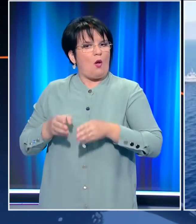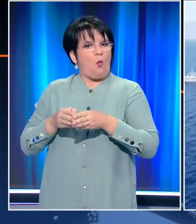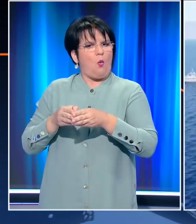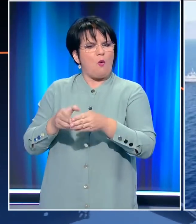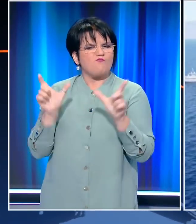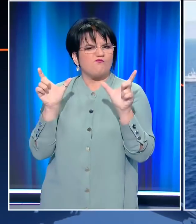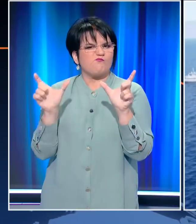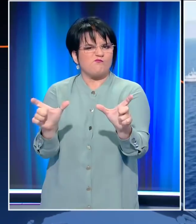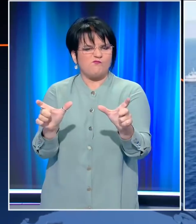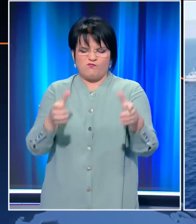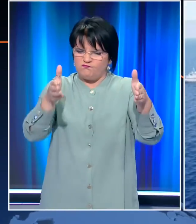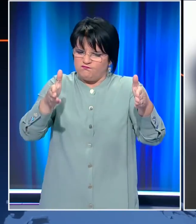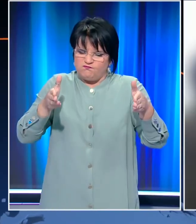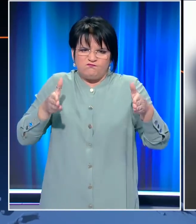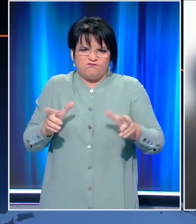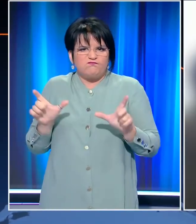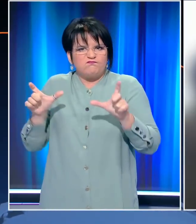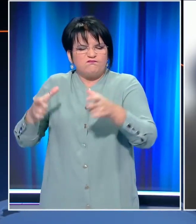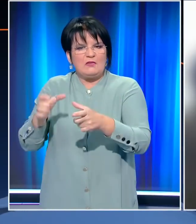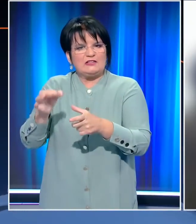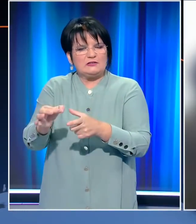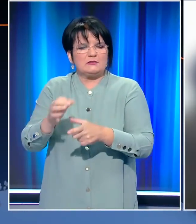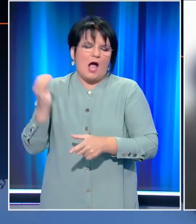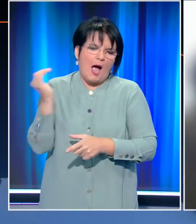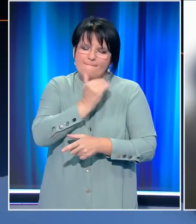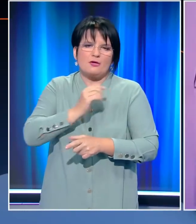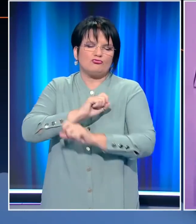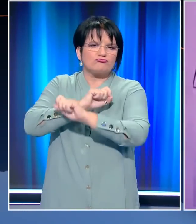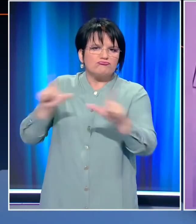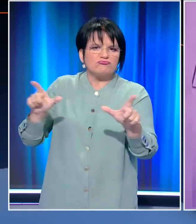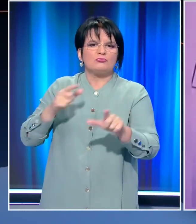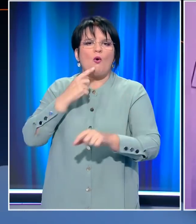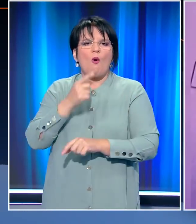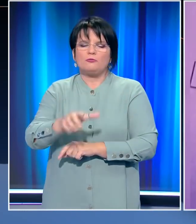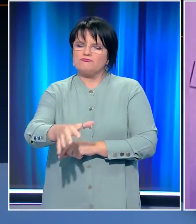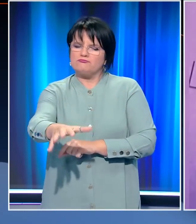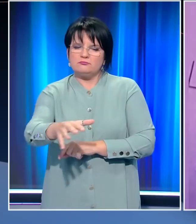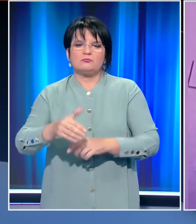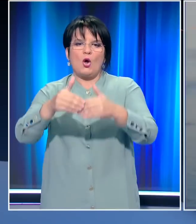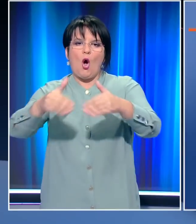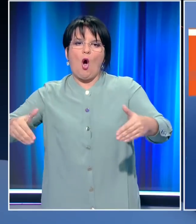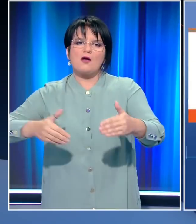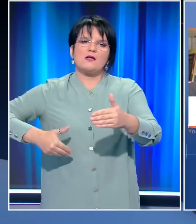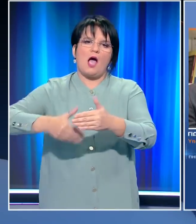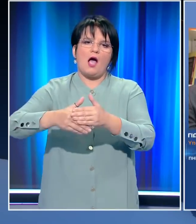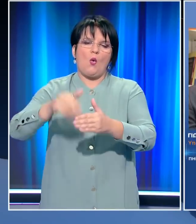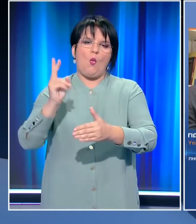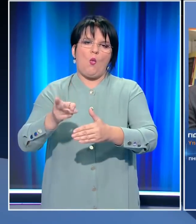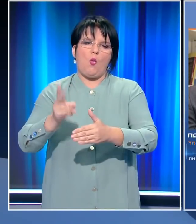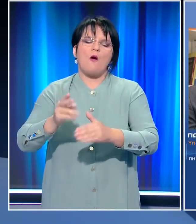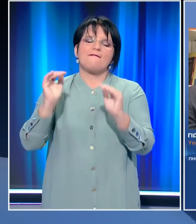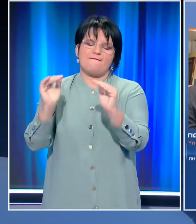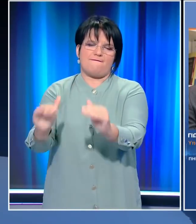απλώσει ασπίδα γύρω από το ακριτικό νησί, στέλνοντας μήνυμα με την παρουσία του ότι υπάρχουν κόκκινες γραμμές. Η κόκκινη γραμμή